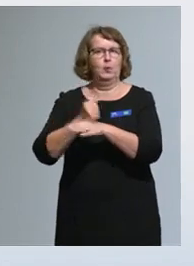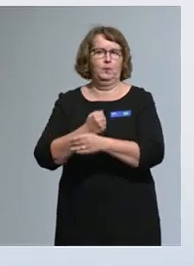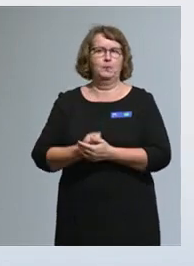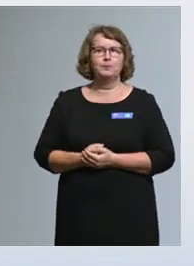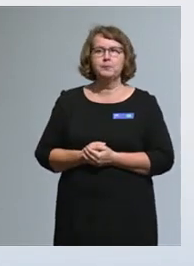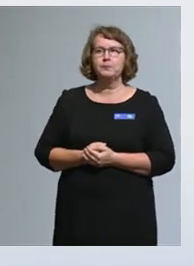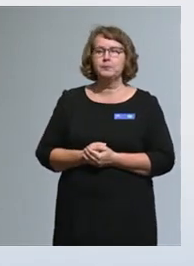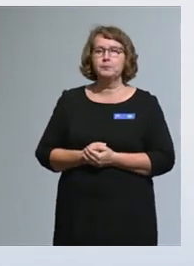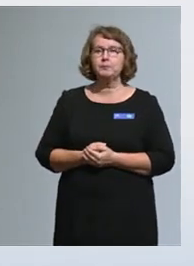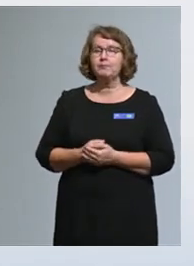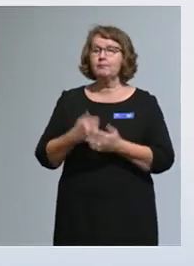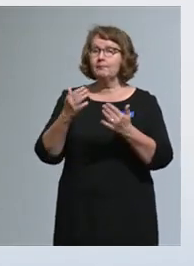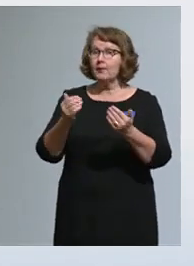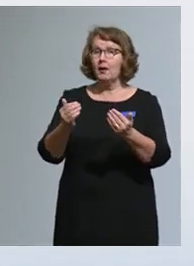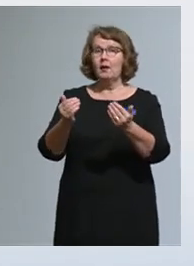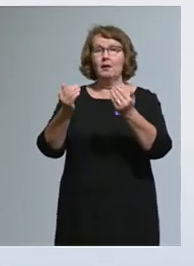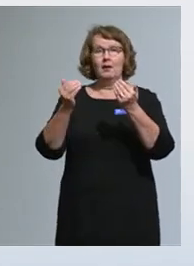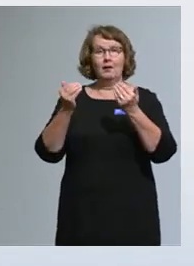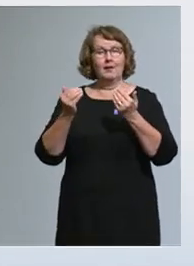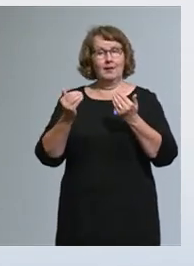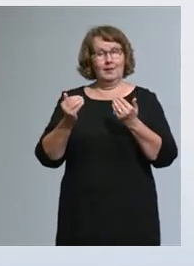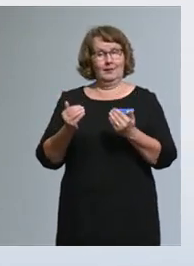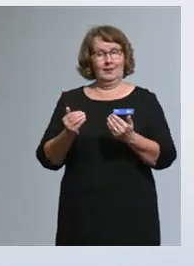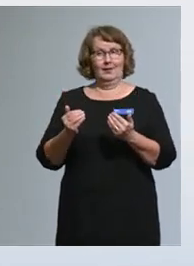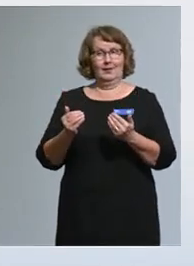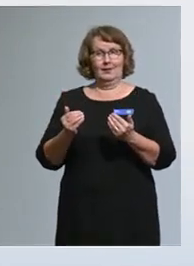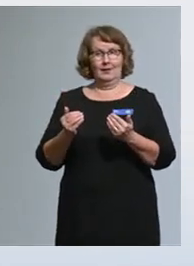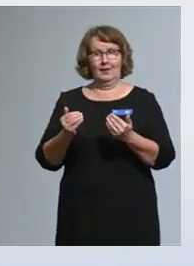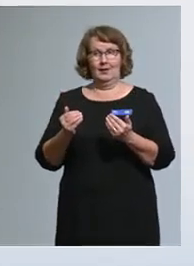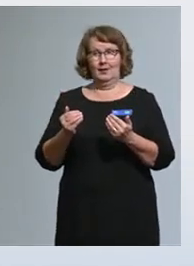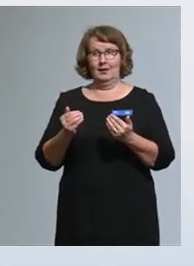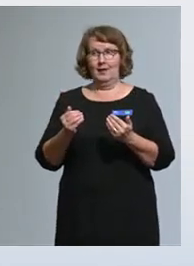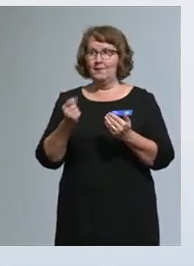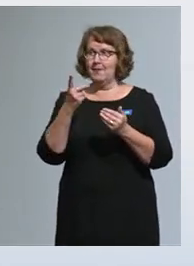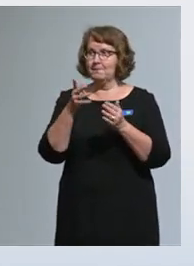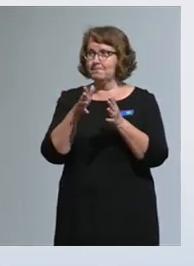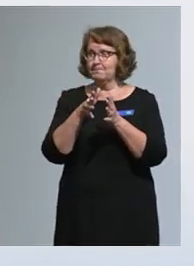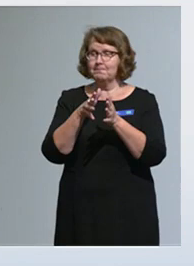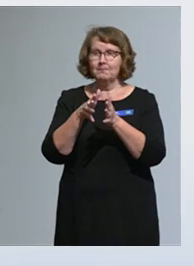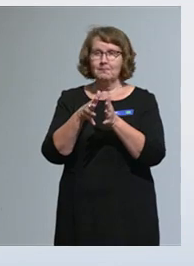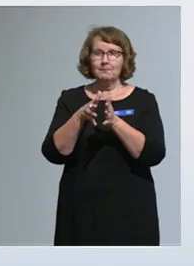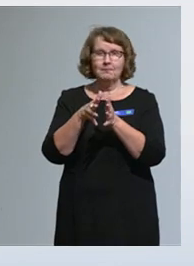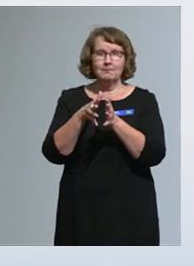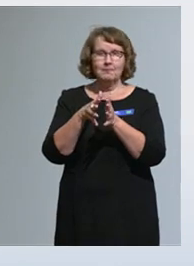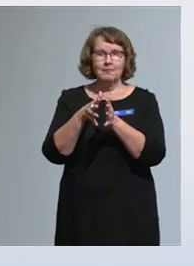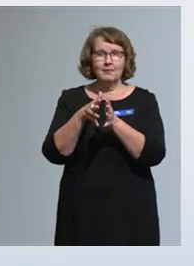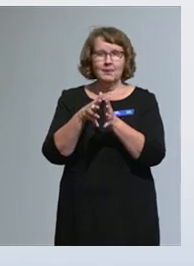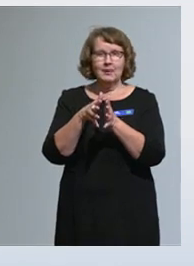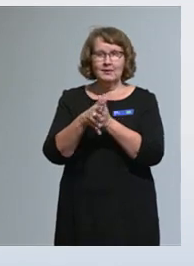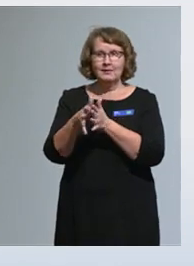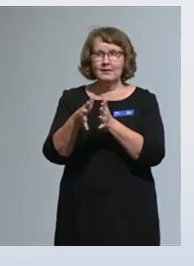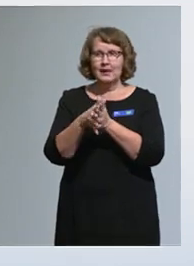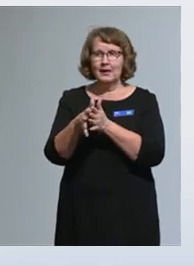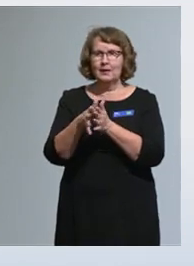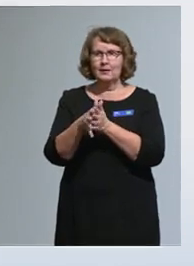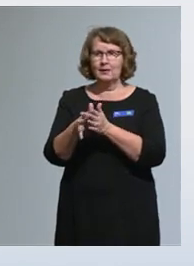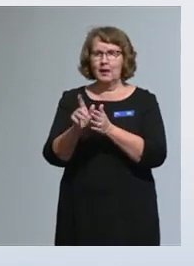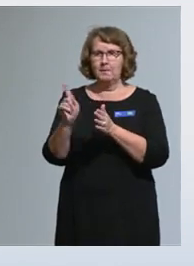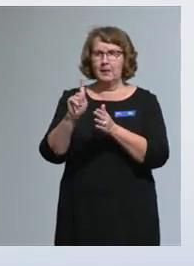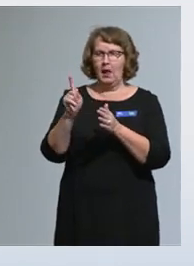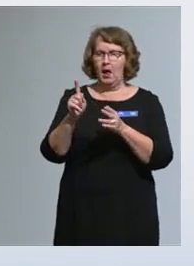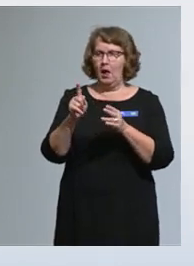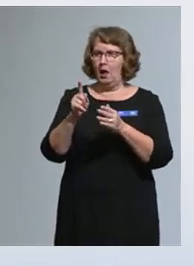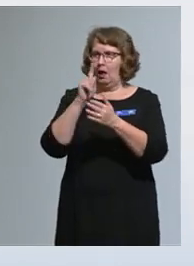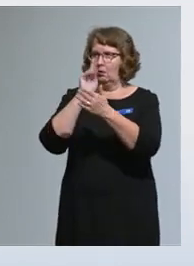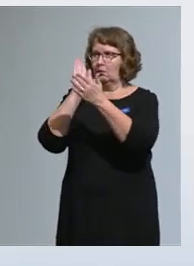Sitten tästä mennään näitä muutamalla sanalla läpi näitä meidän läpileikkaavia tavoitteita,